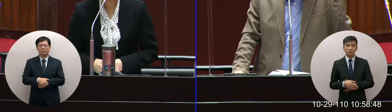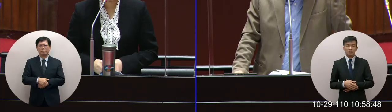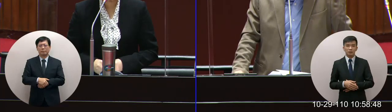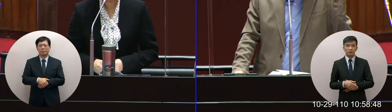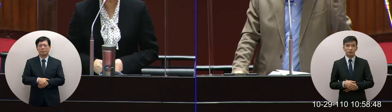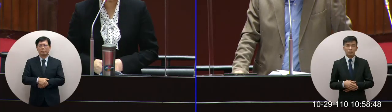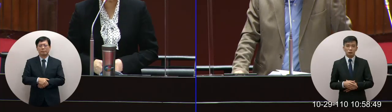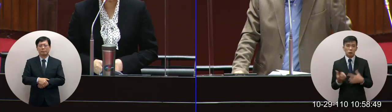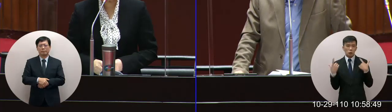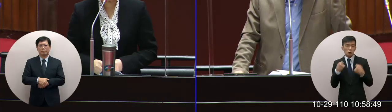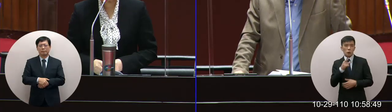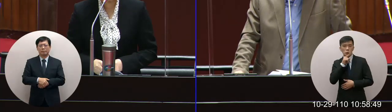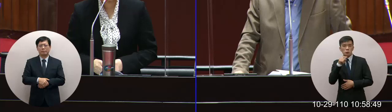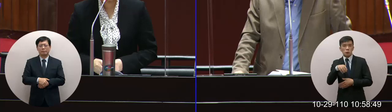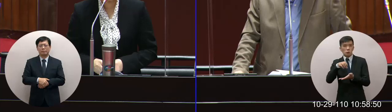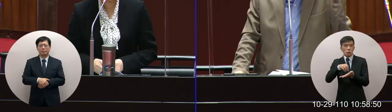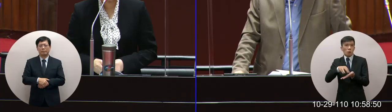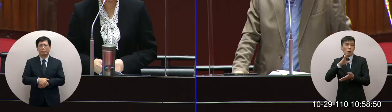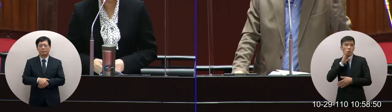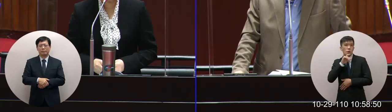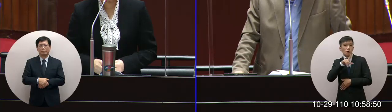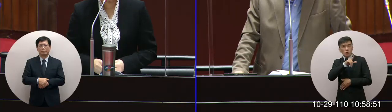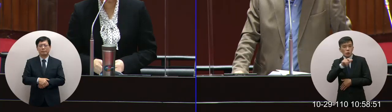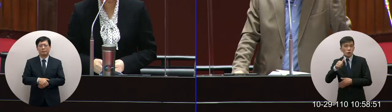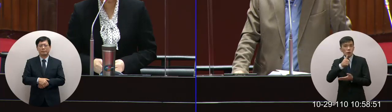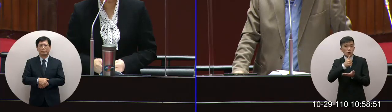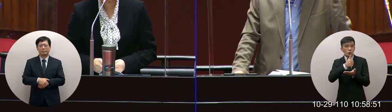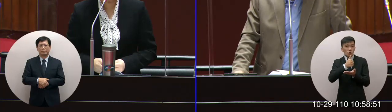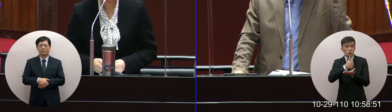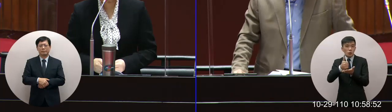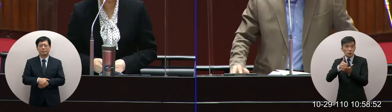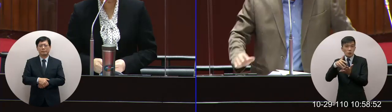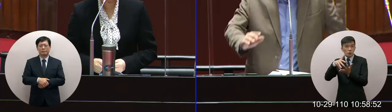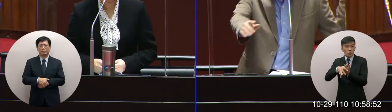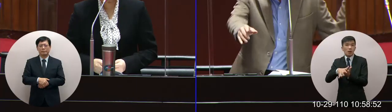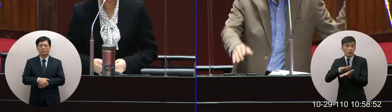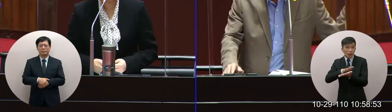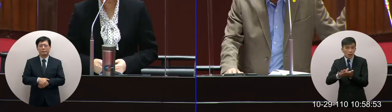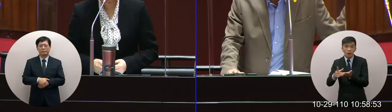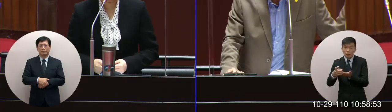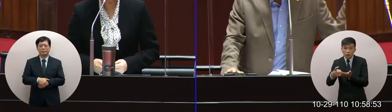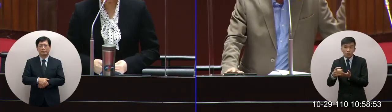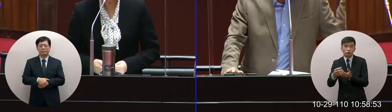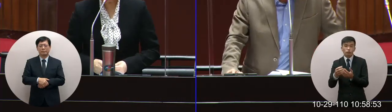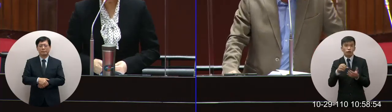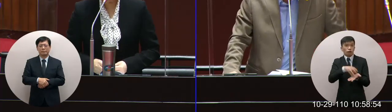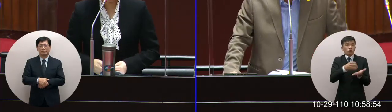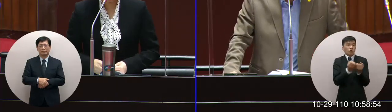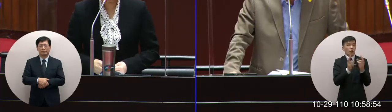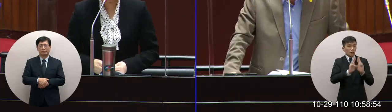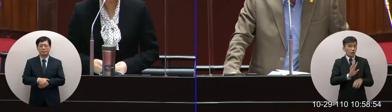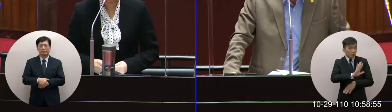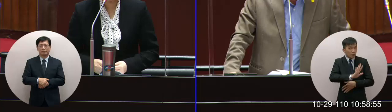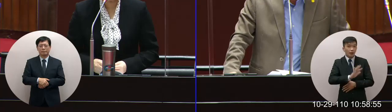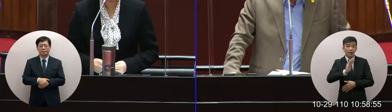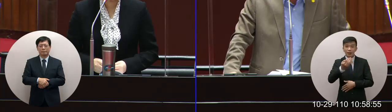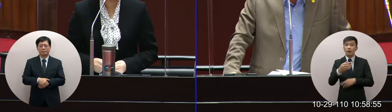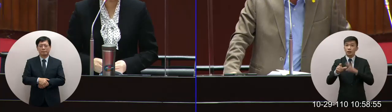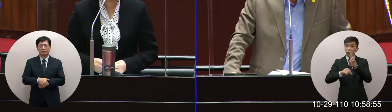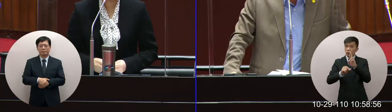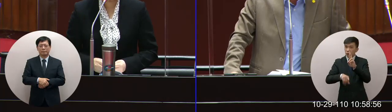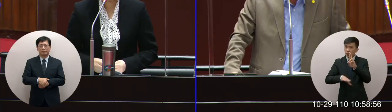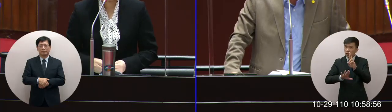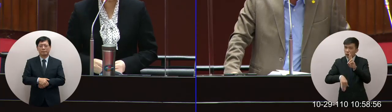處理核廢料就不應該使用核能但是又叫大家說年底這個投票重啟核四大家要去投